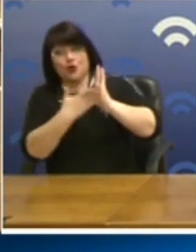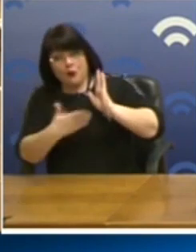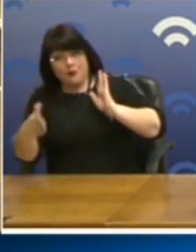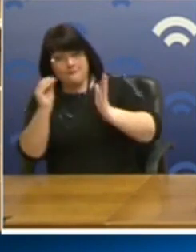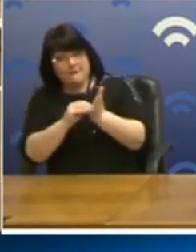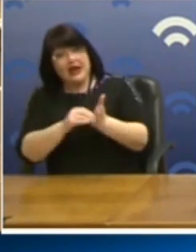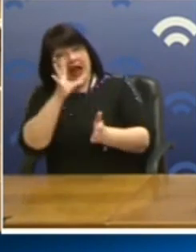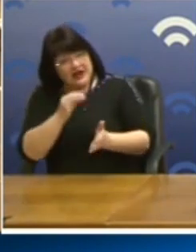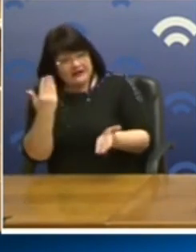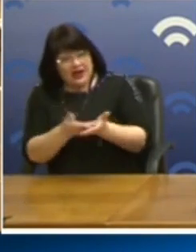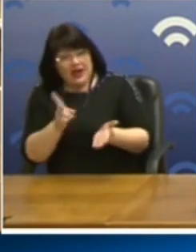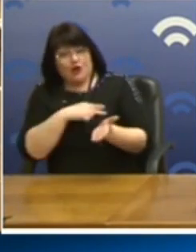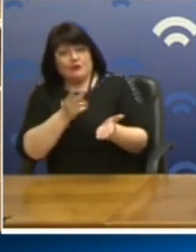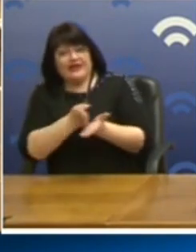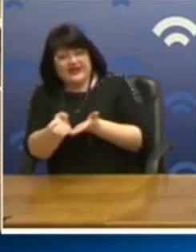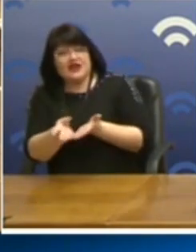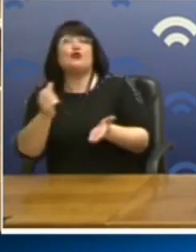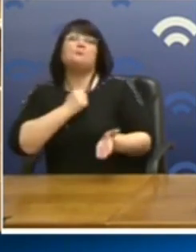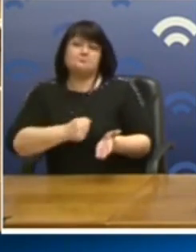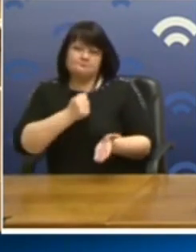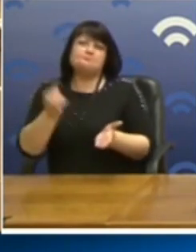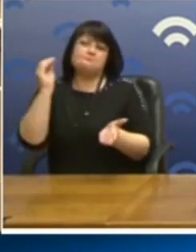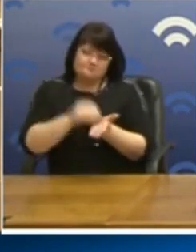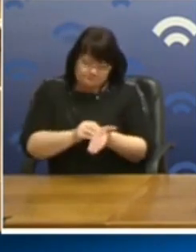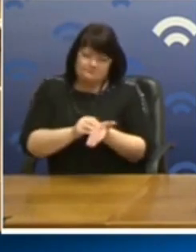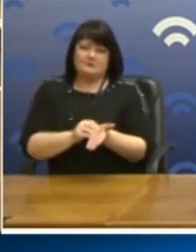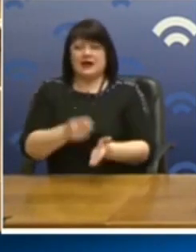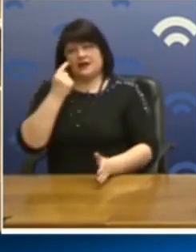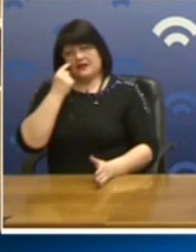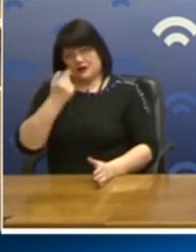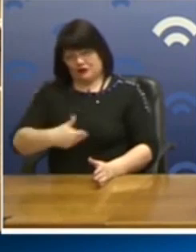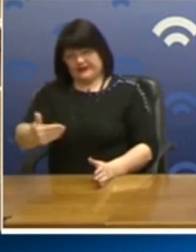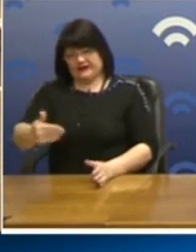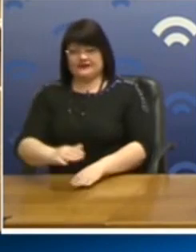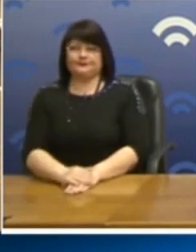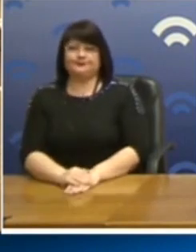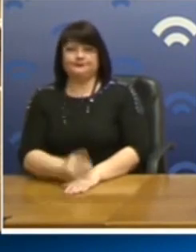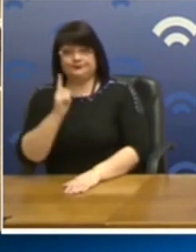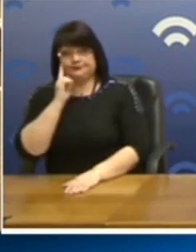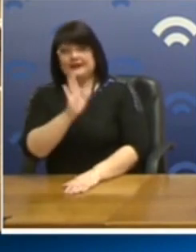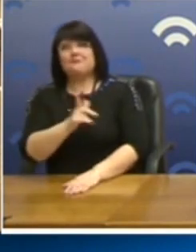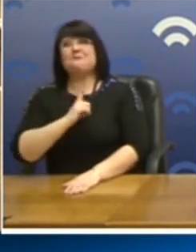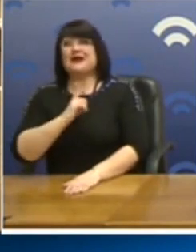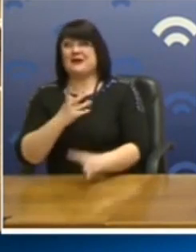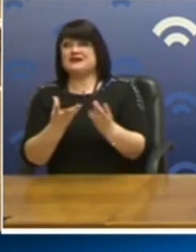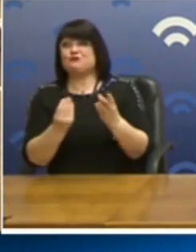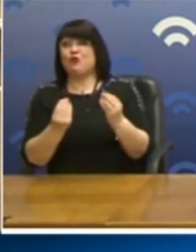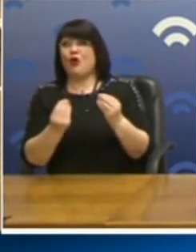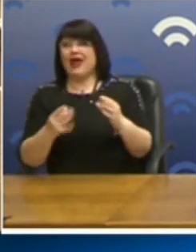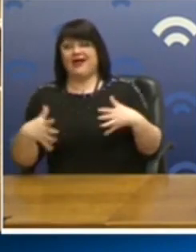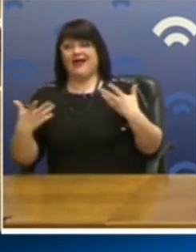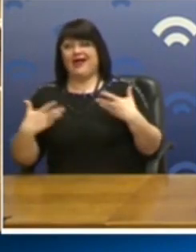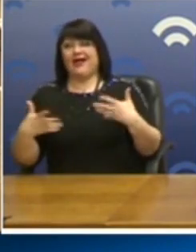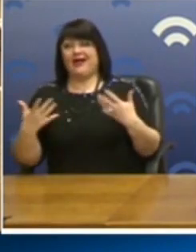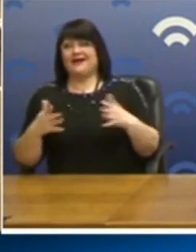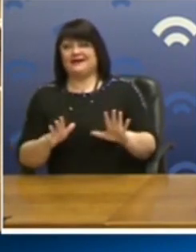επαληθευτήκαμε, δυστυχώς για μια ακόμη φορά θα τα δούμε. Άρα κρατήστε μικρό καλάθι και μην πανηγυρίζετε